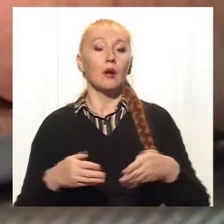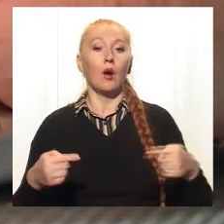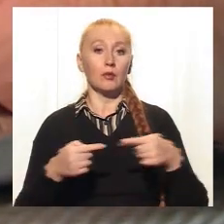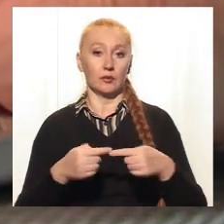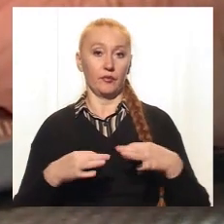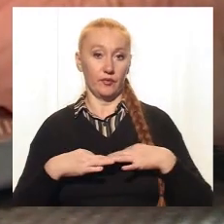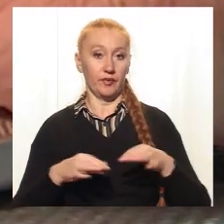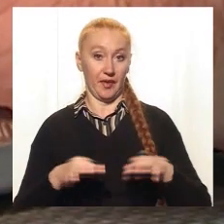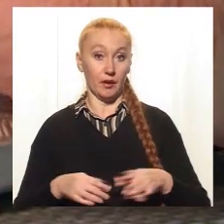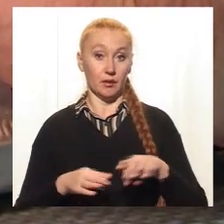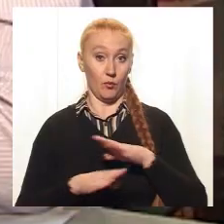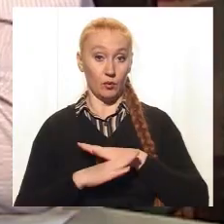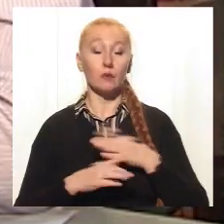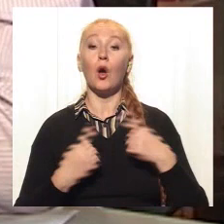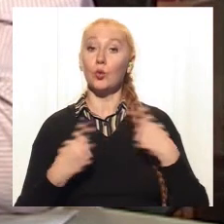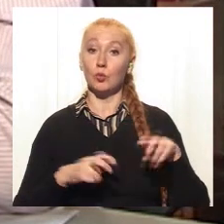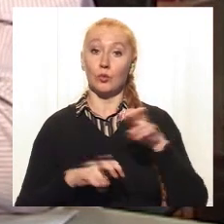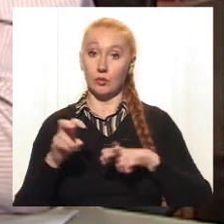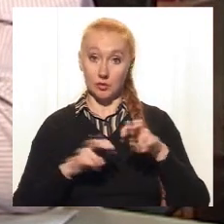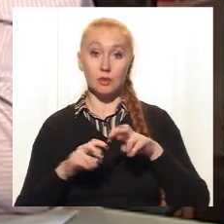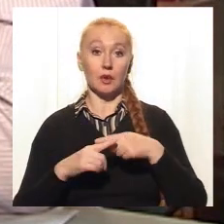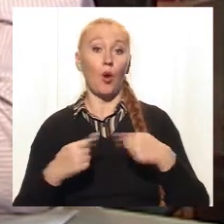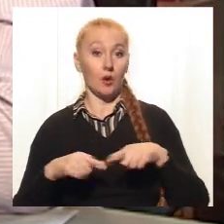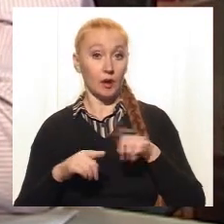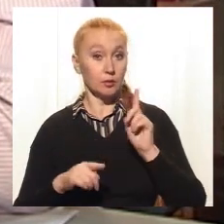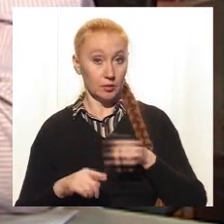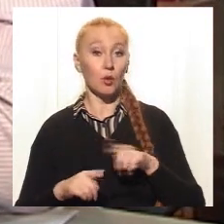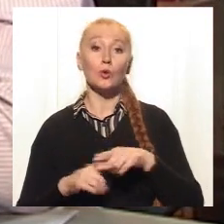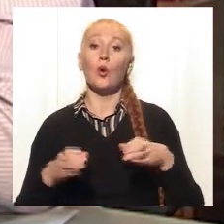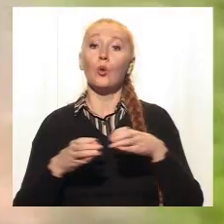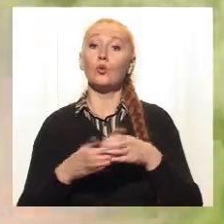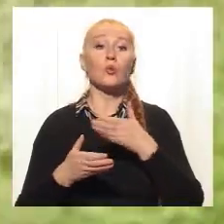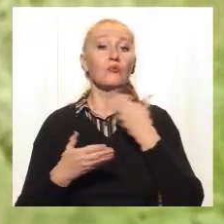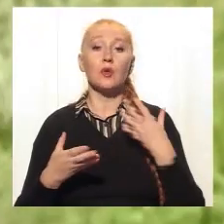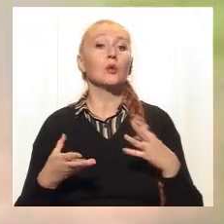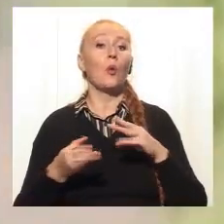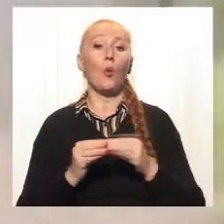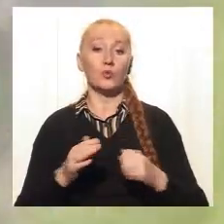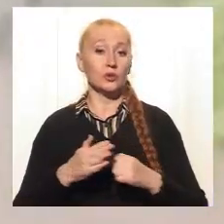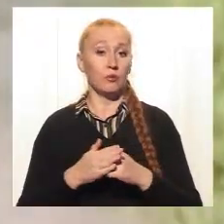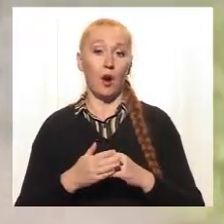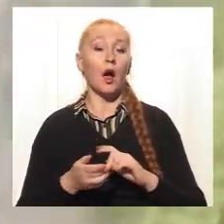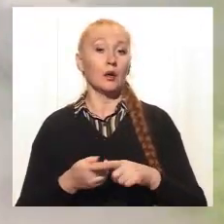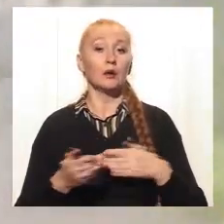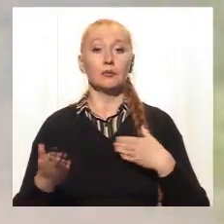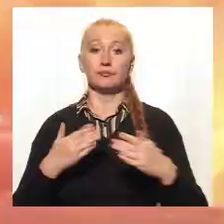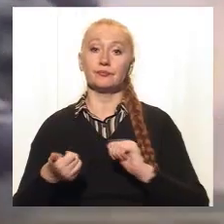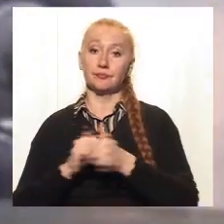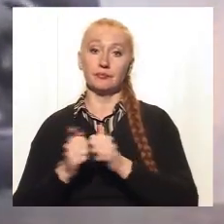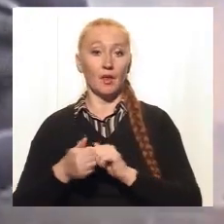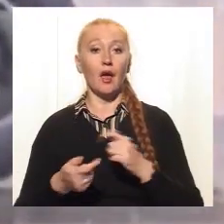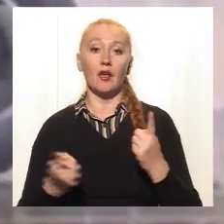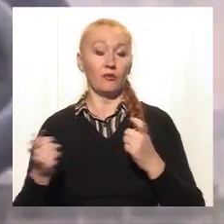Шукають людей на сході України й інші організації, каже Олександр Власенко. Однак групи не мають спільних баз і не обмінюються інформацією, а це